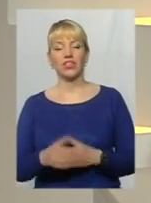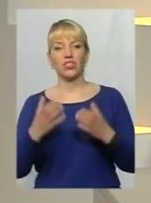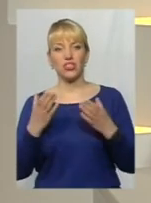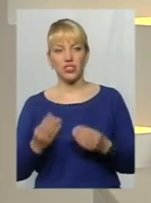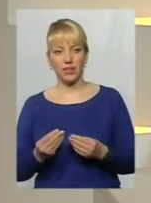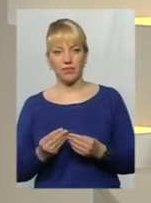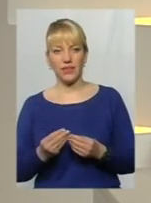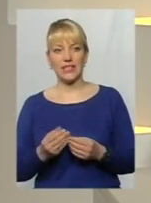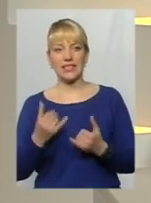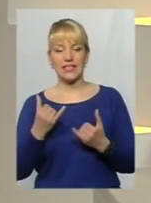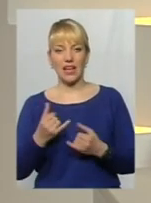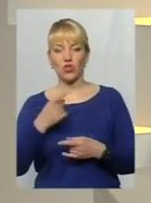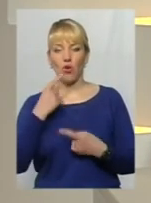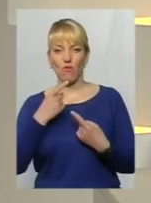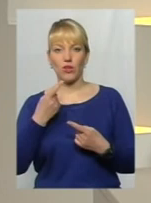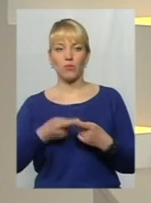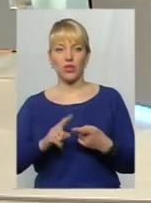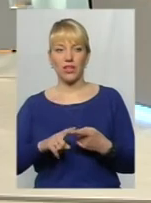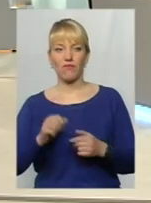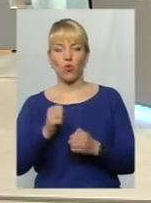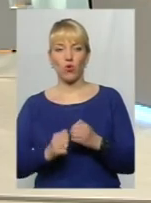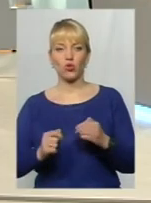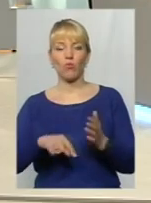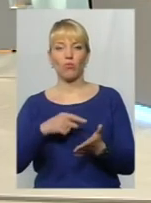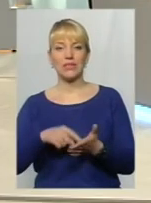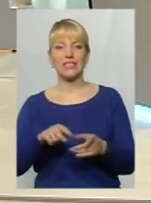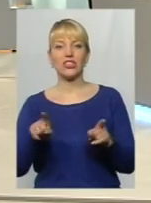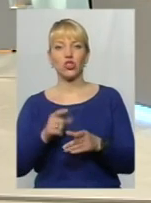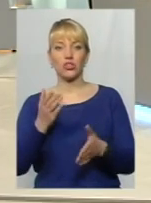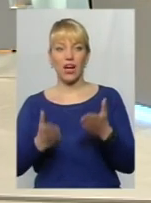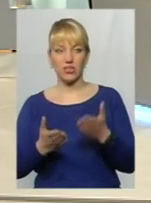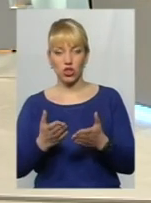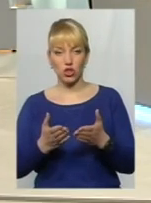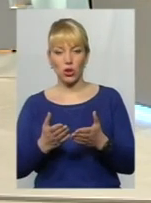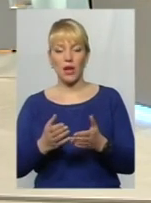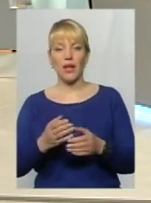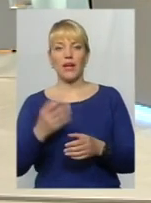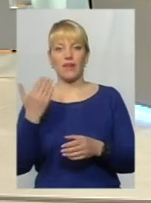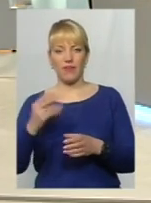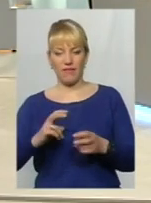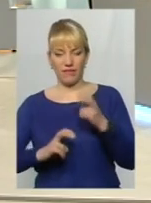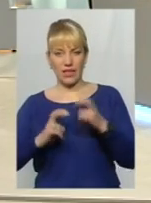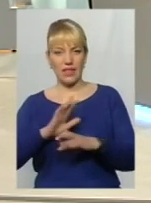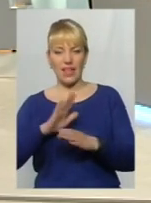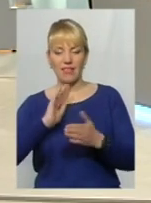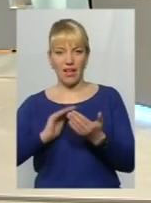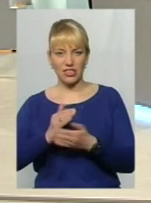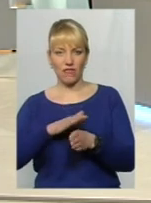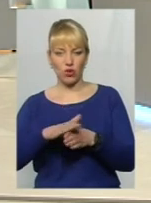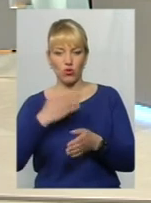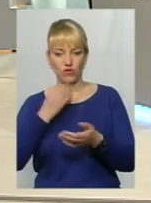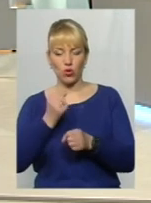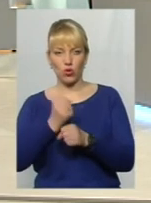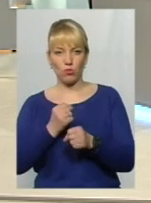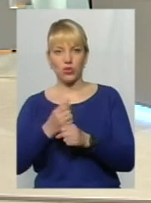Ще зараз говориться про те майже у кожному місці, що якщо підрядник неякісно виконує свою роботу, він має за